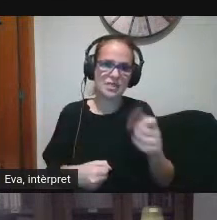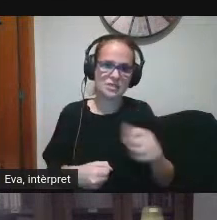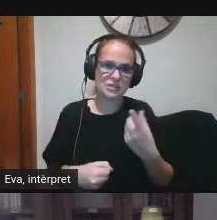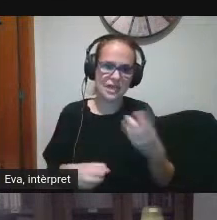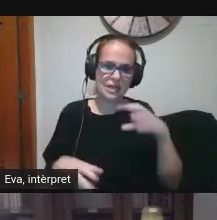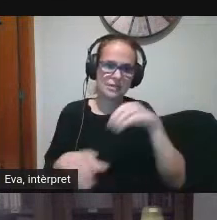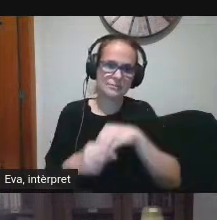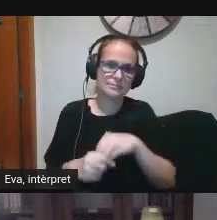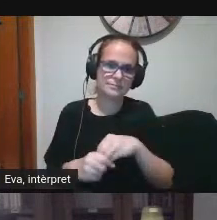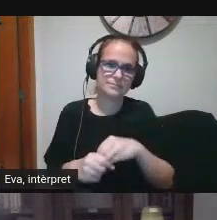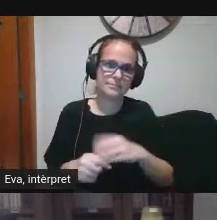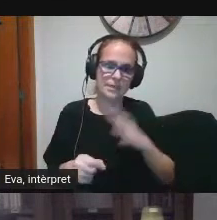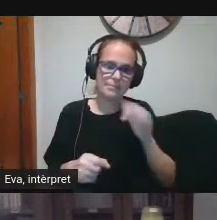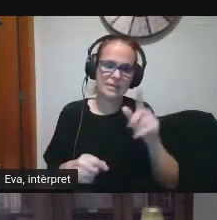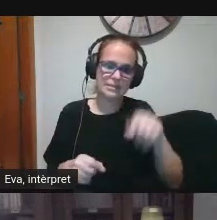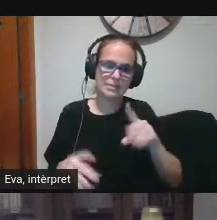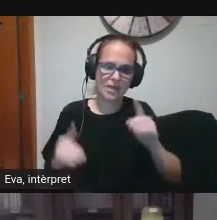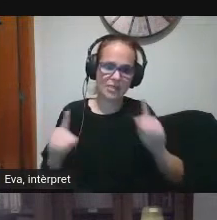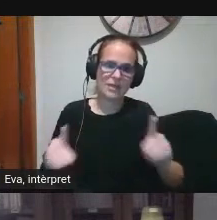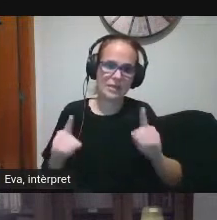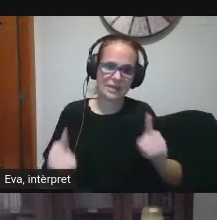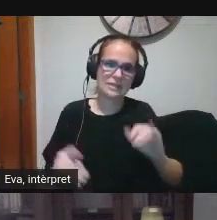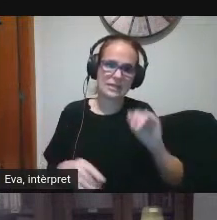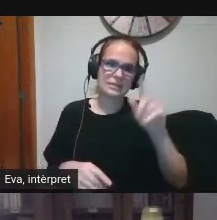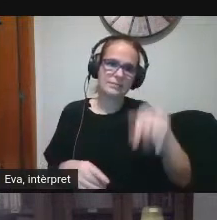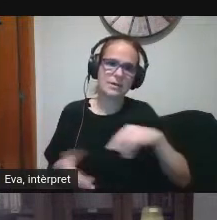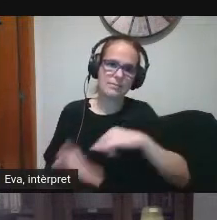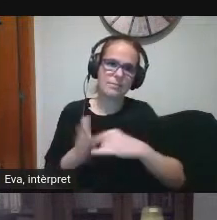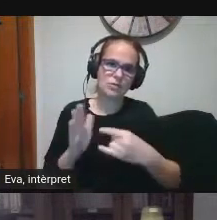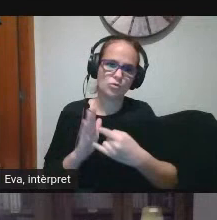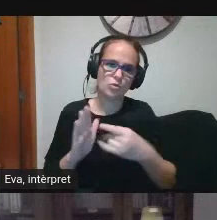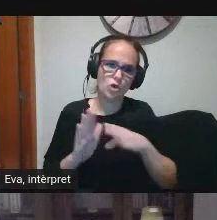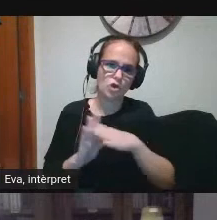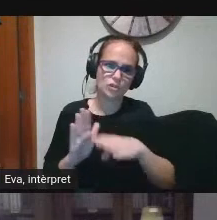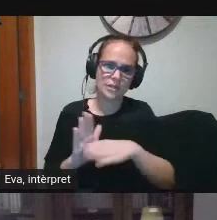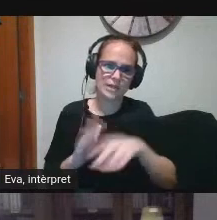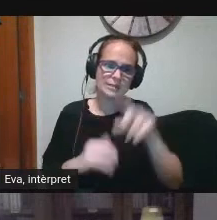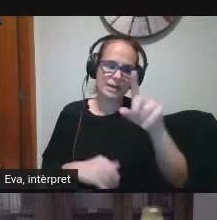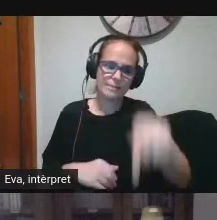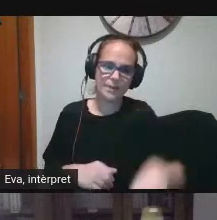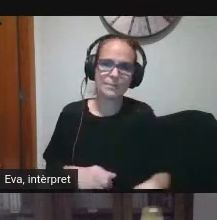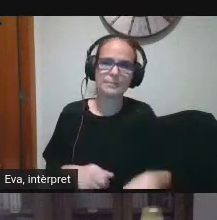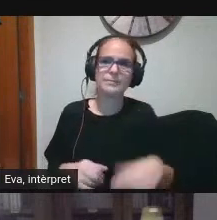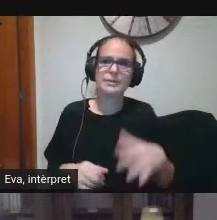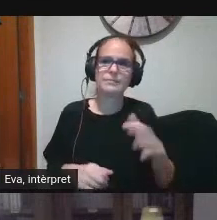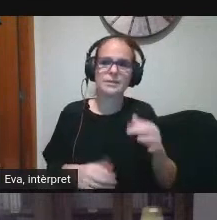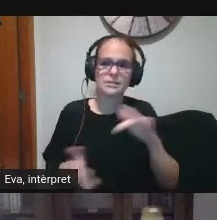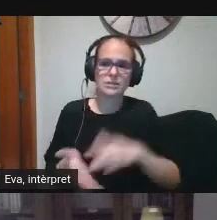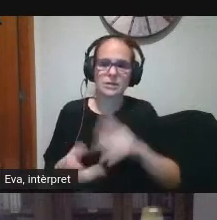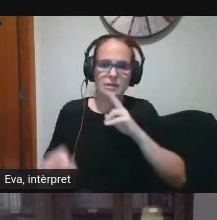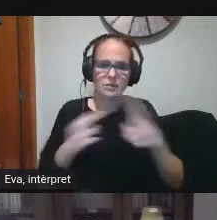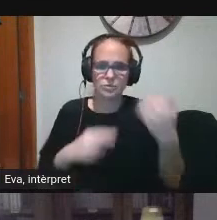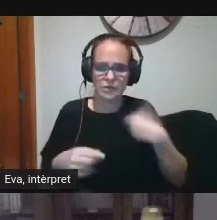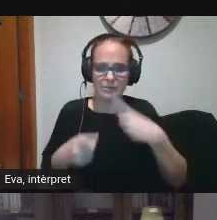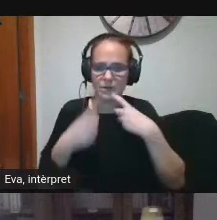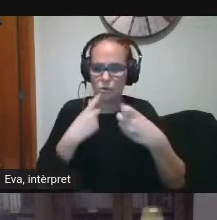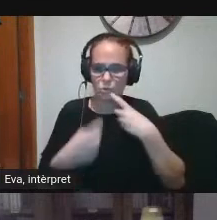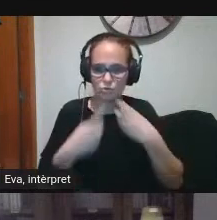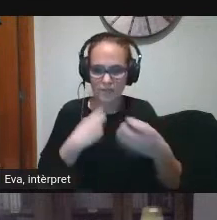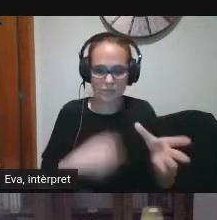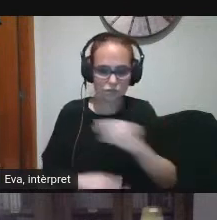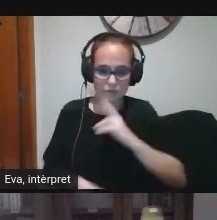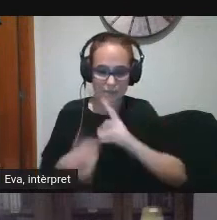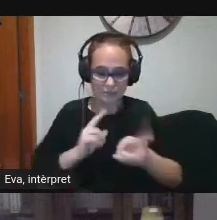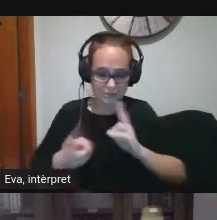didàctica i metodològica i que un cop hagueu respost totes les preguntes no us